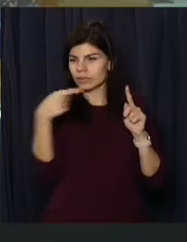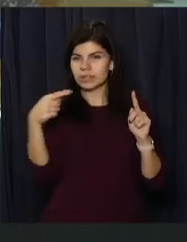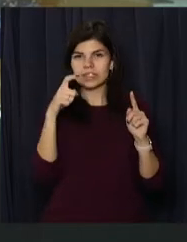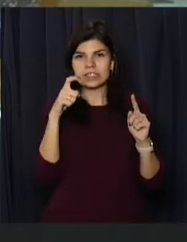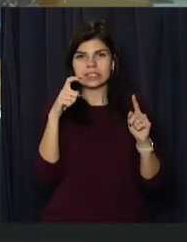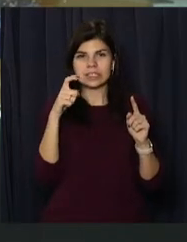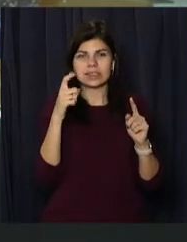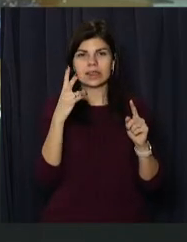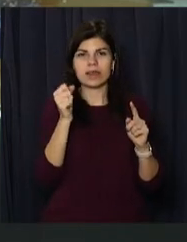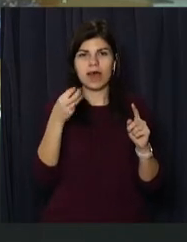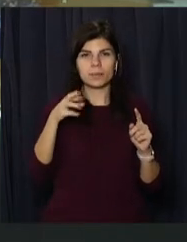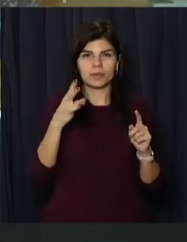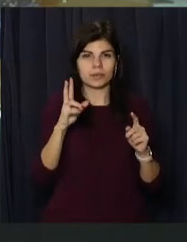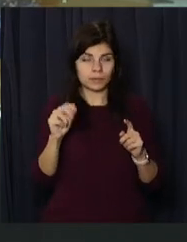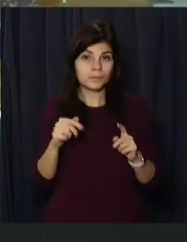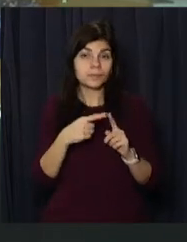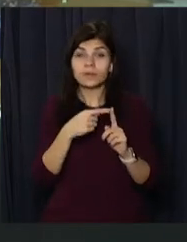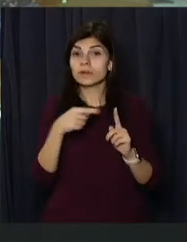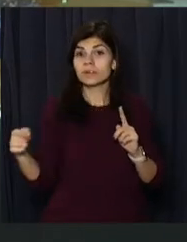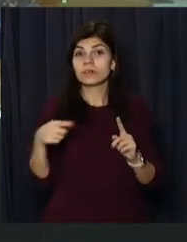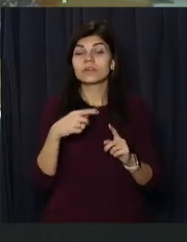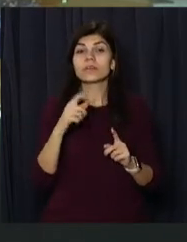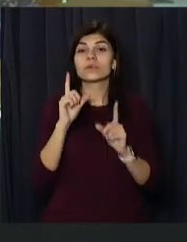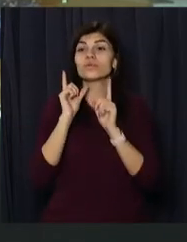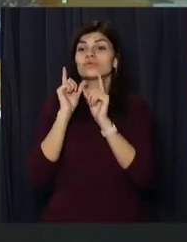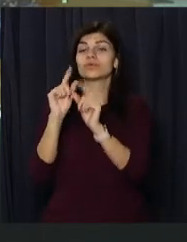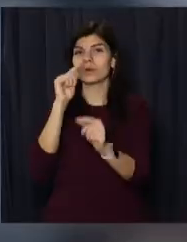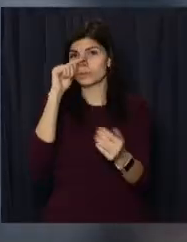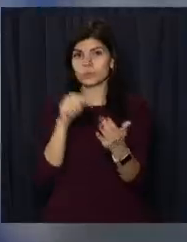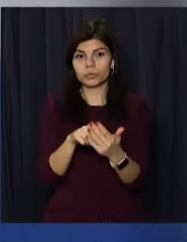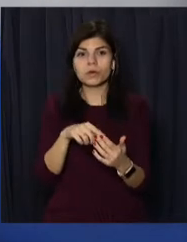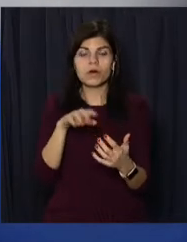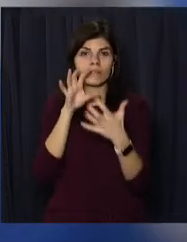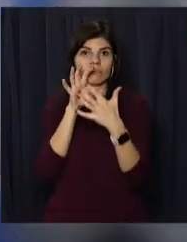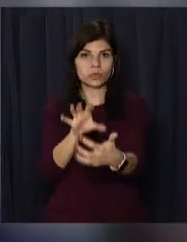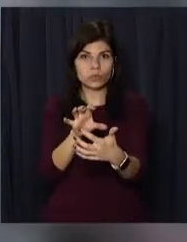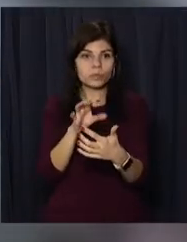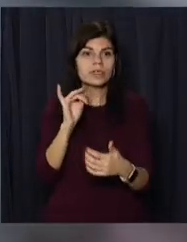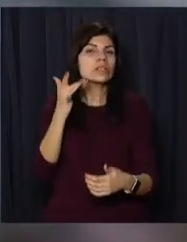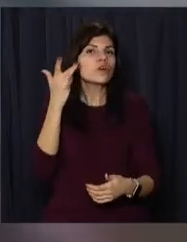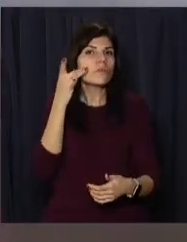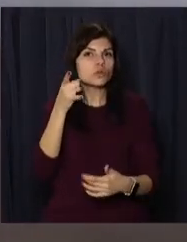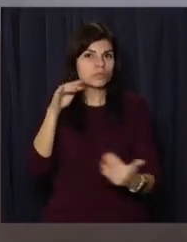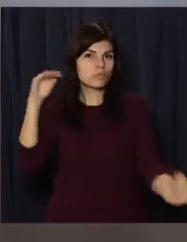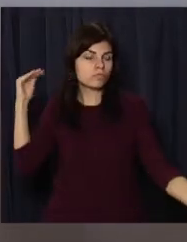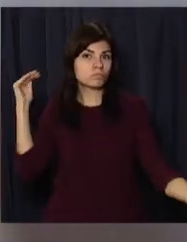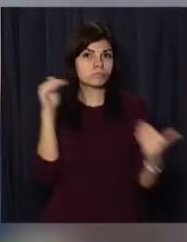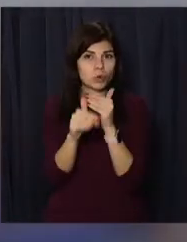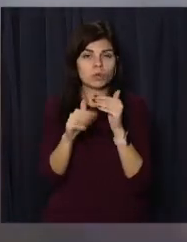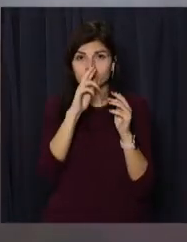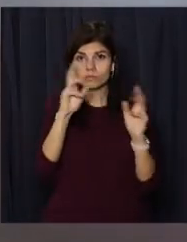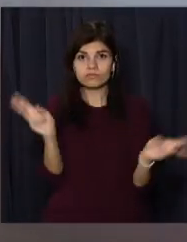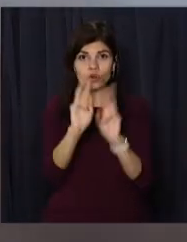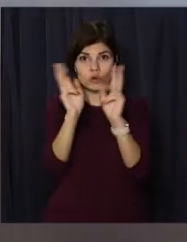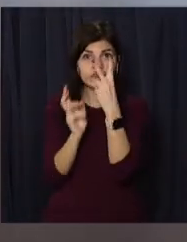пів на дев'яту ранку. Між селами Піщанка та Новоселівка зіткнулись рейсовий автобус та легковик. Обидві машини зайнялися.